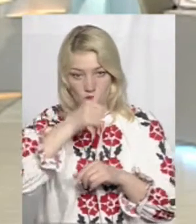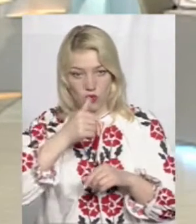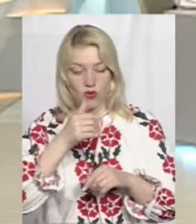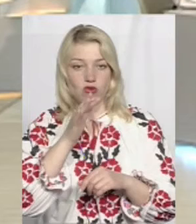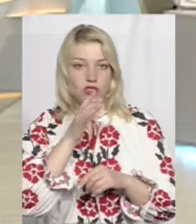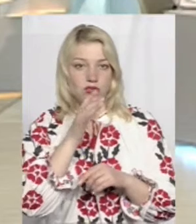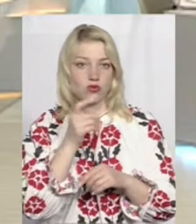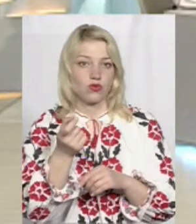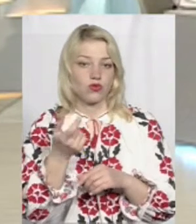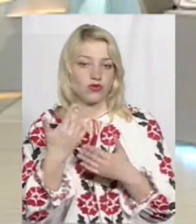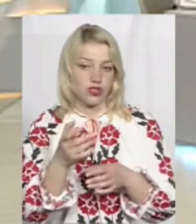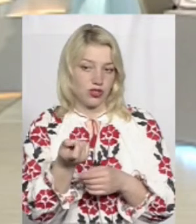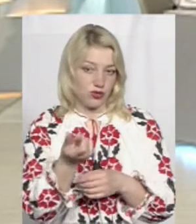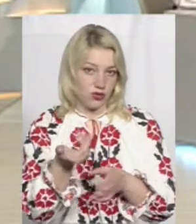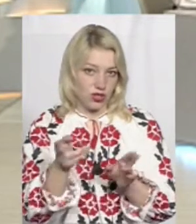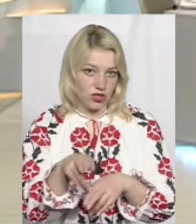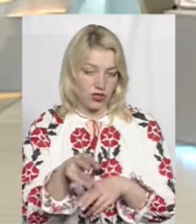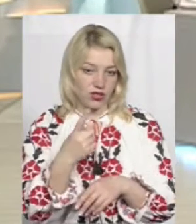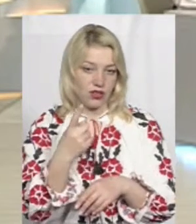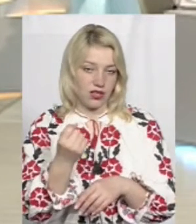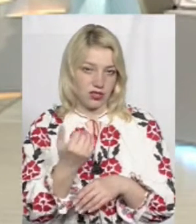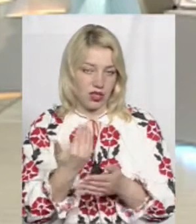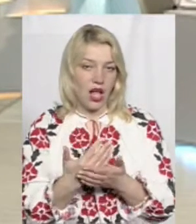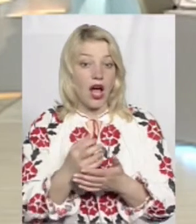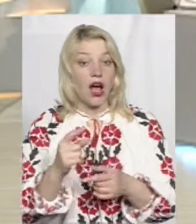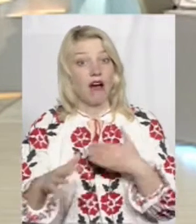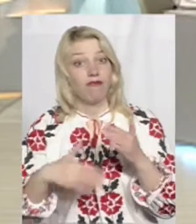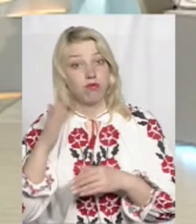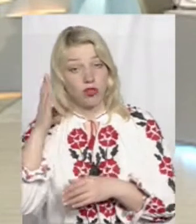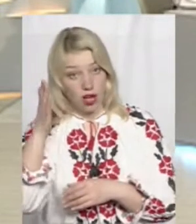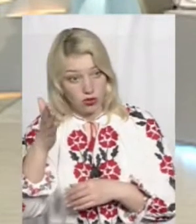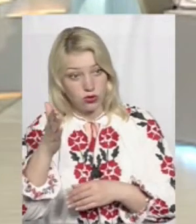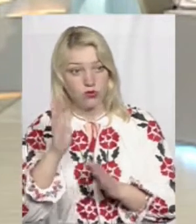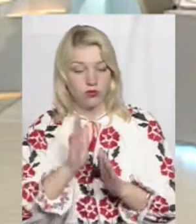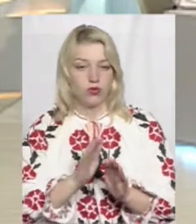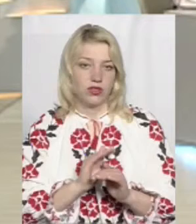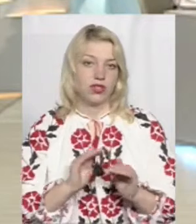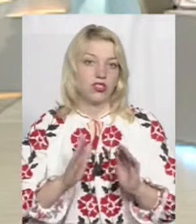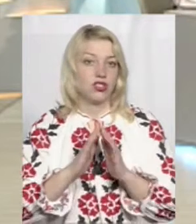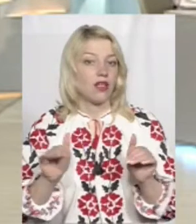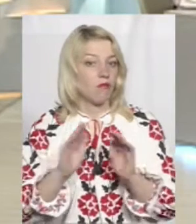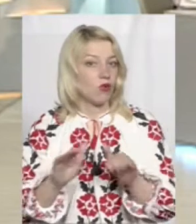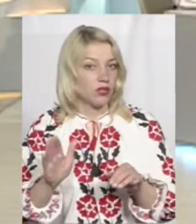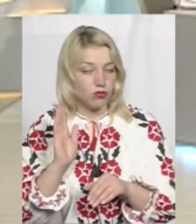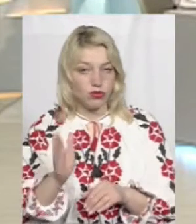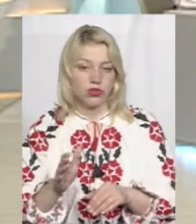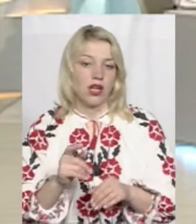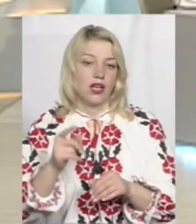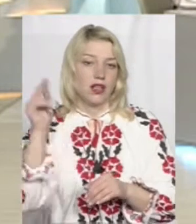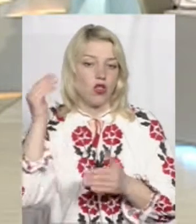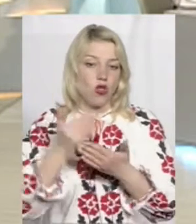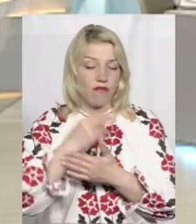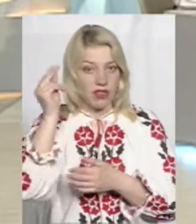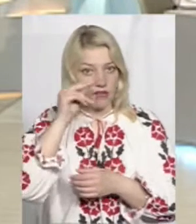так багато часу залишили. Залишилися трошки більше тижня. А в подальшому будуть дитячі табори, в подальшому буде новий